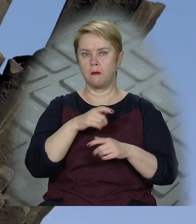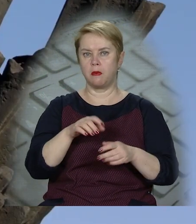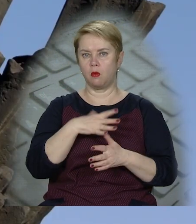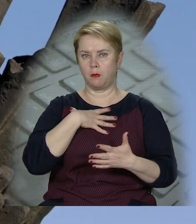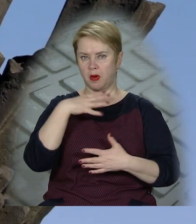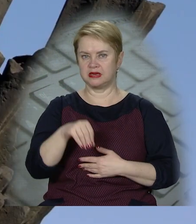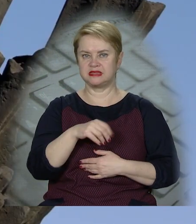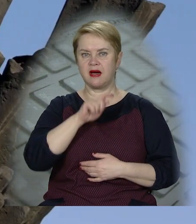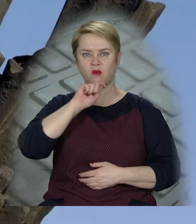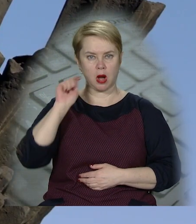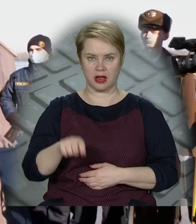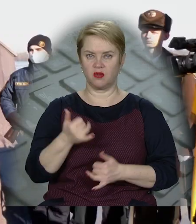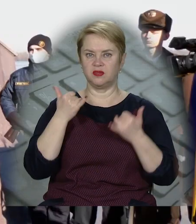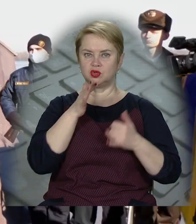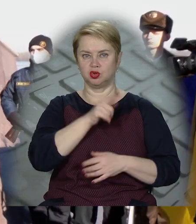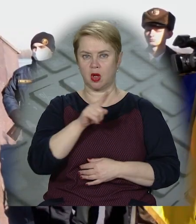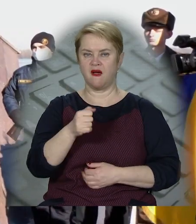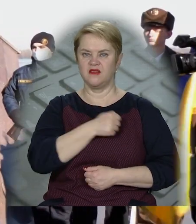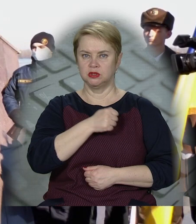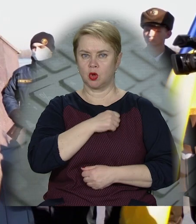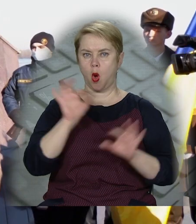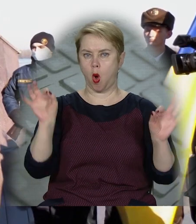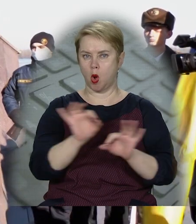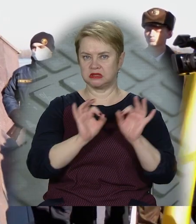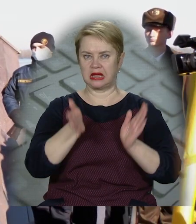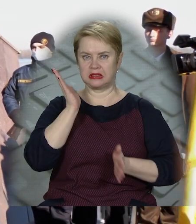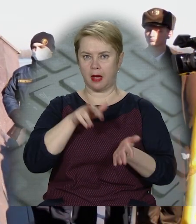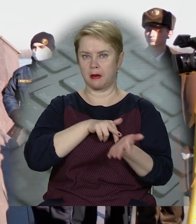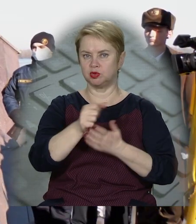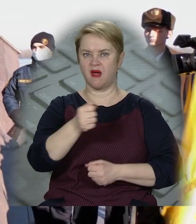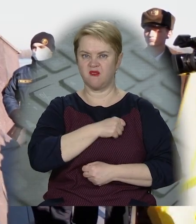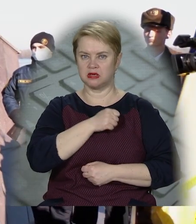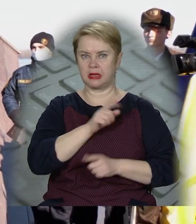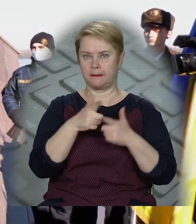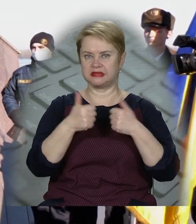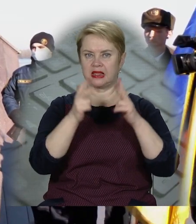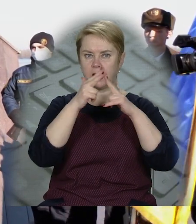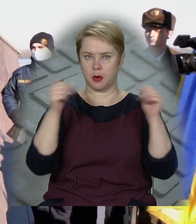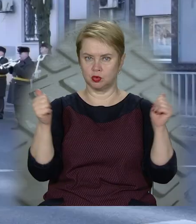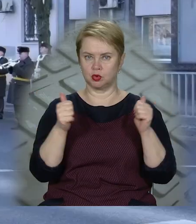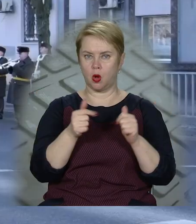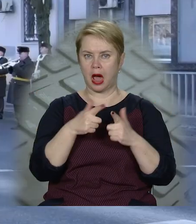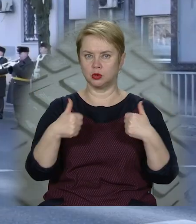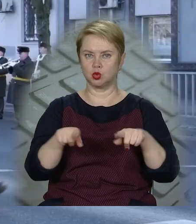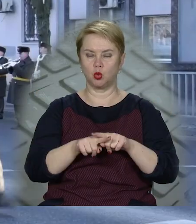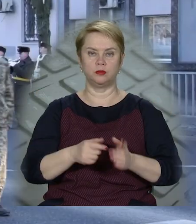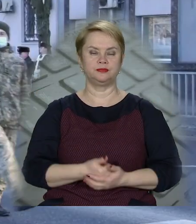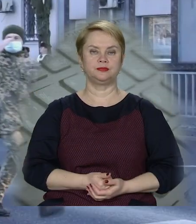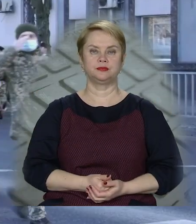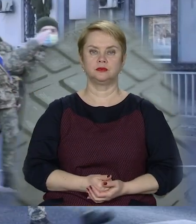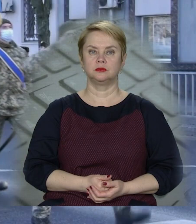Україну в нинішні часи. Під музику військового оркестру Набережної пройшли військові підрозділи Дніпропетровського гарнізону.